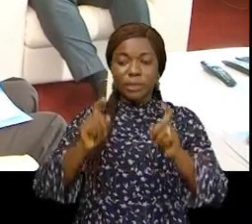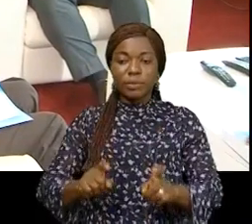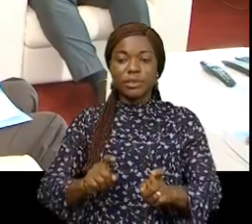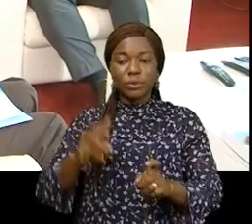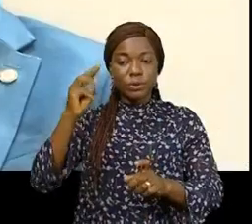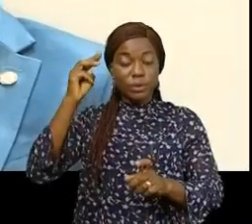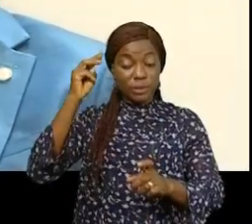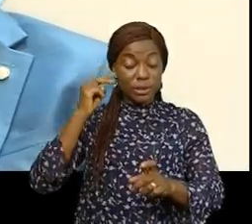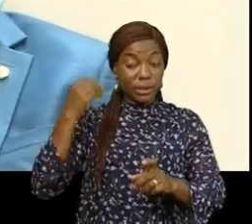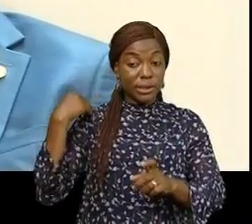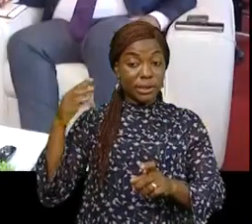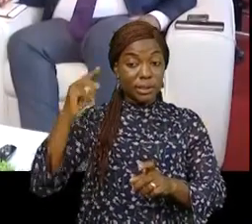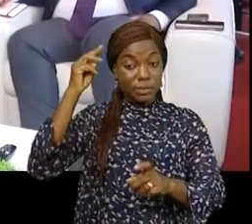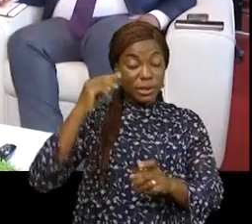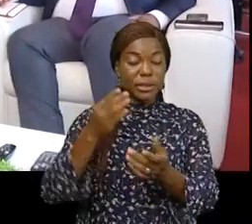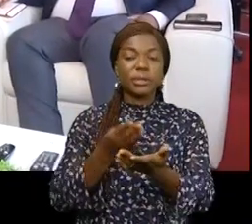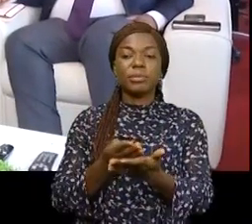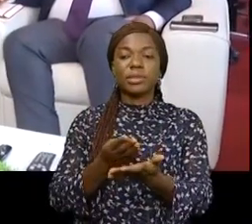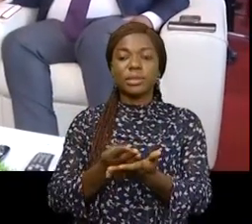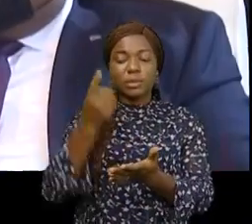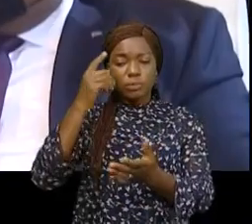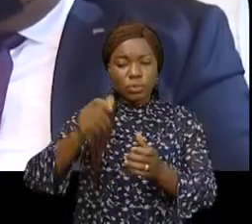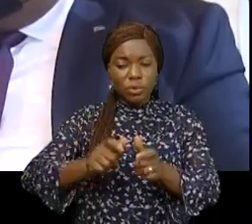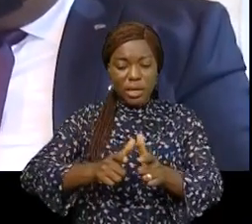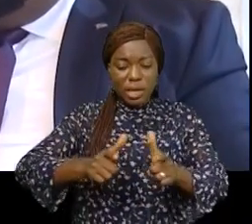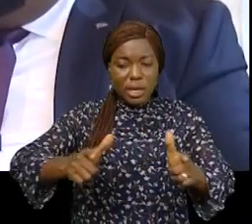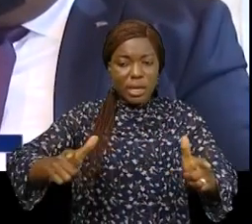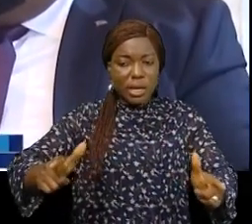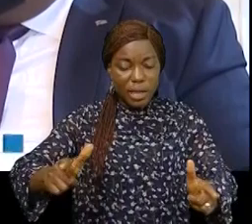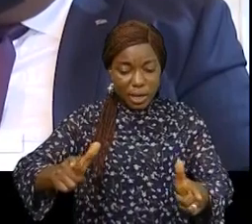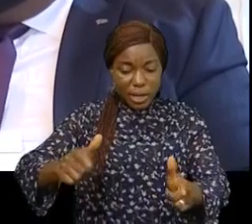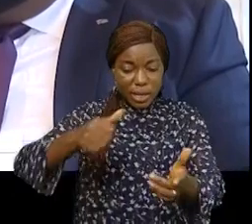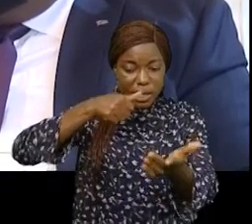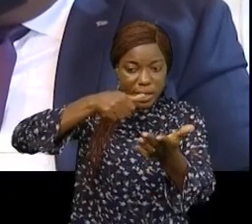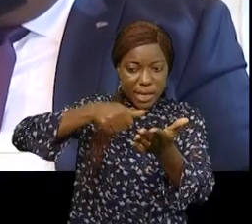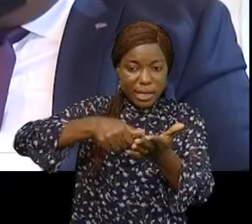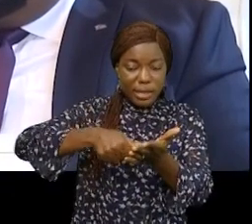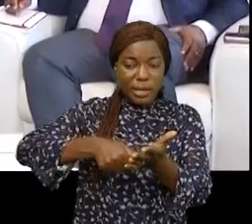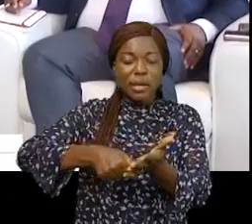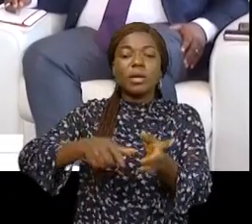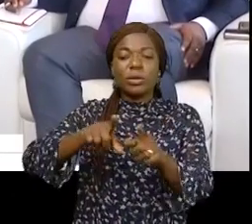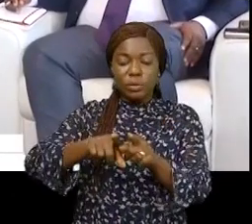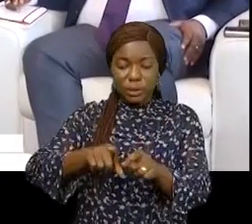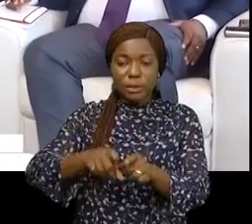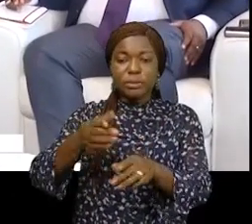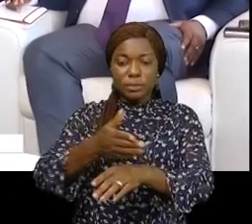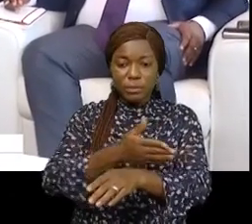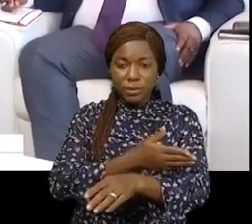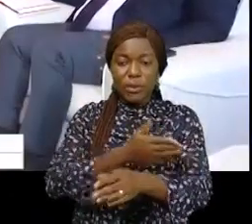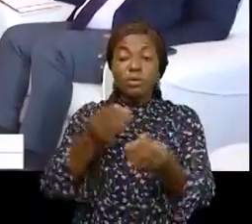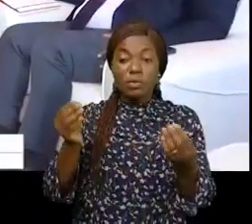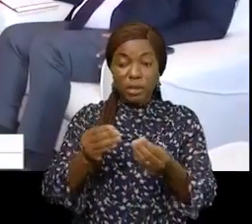du ministre d'Etat, ministre du Budget, et à élargir l'assiette fiscale et l'engagement dont fait montre Eméboji